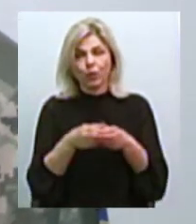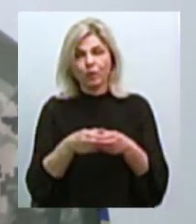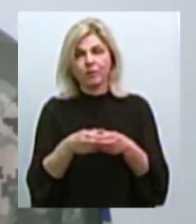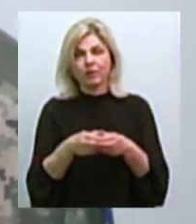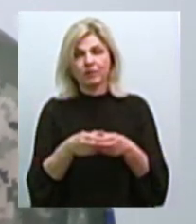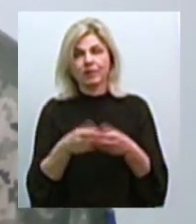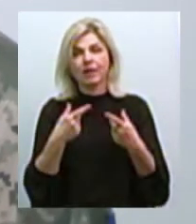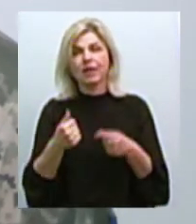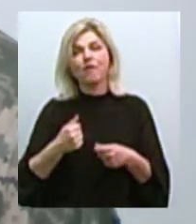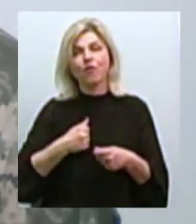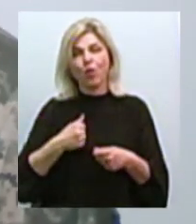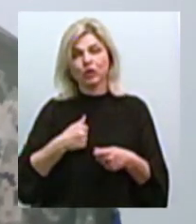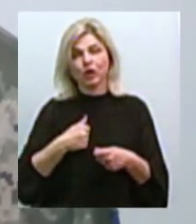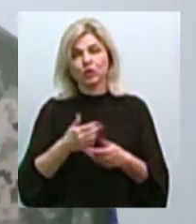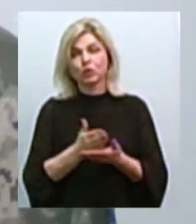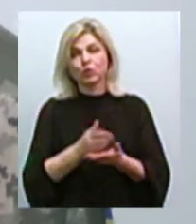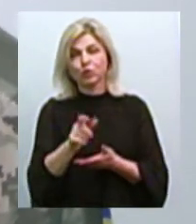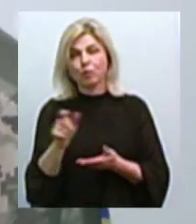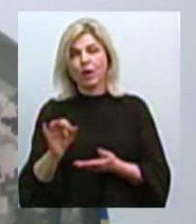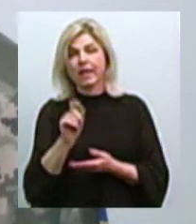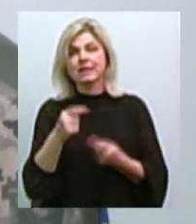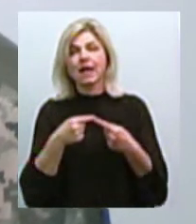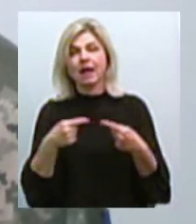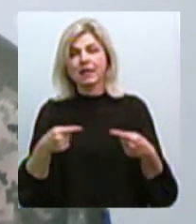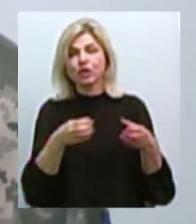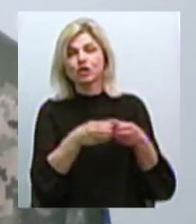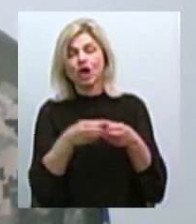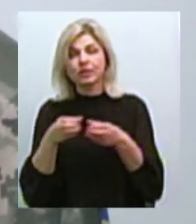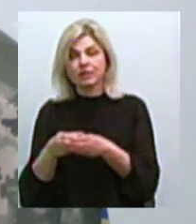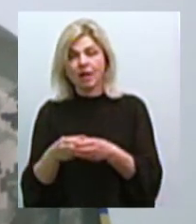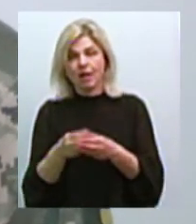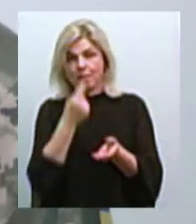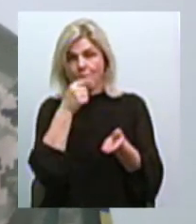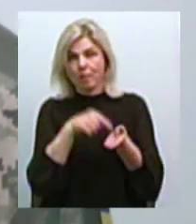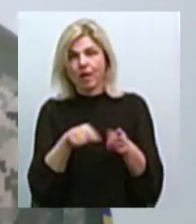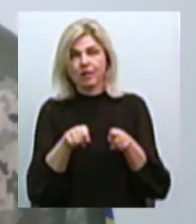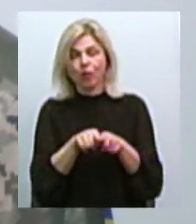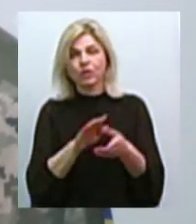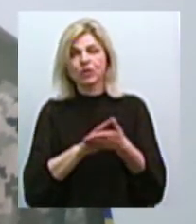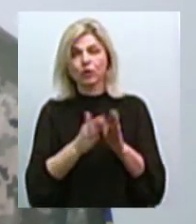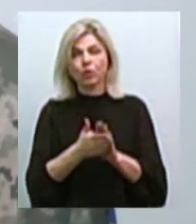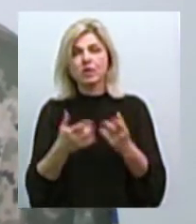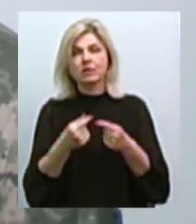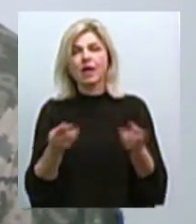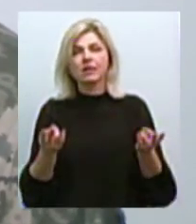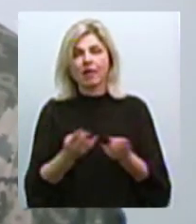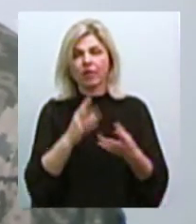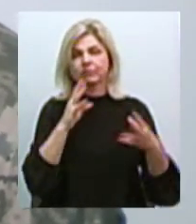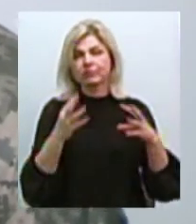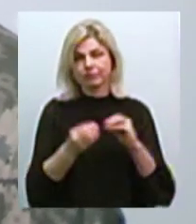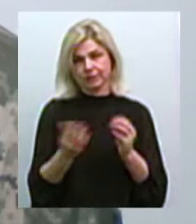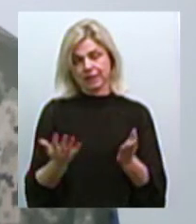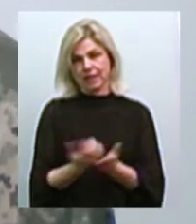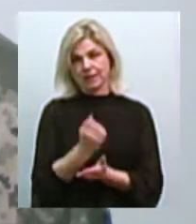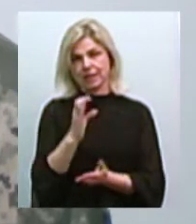військовослужбовці з різних частин, вони зіштовхуються з такою ситуацією, де необхідно знайти спільну мову з